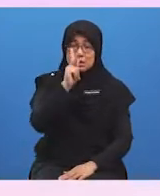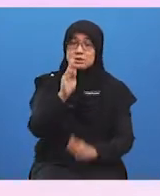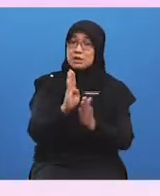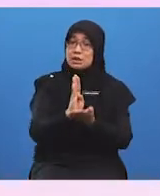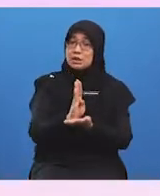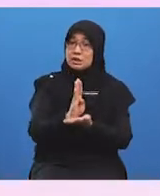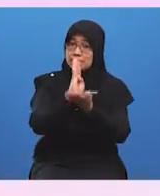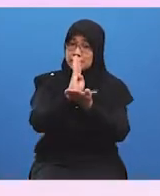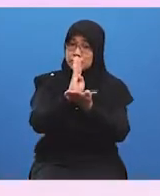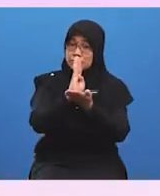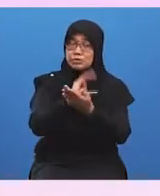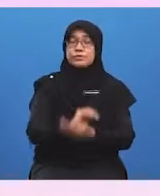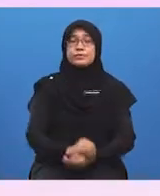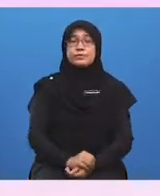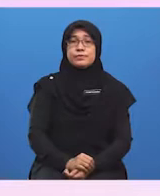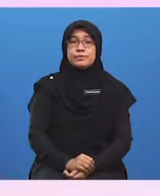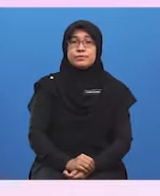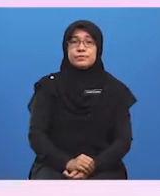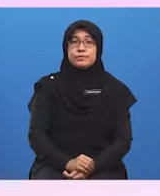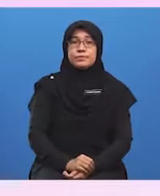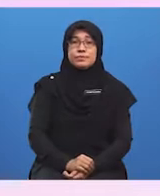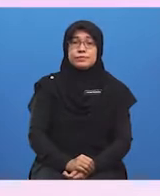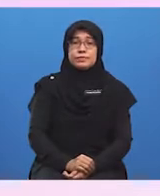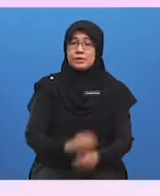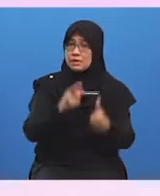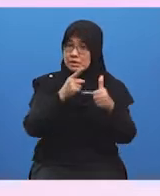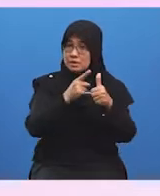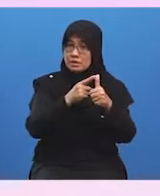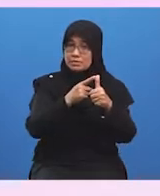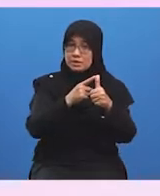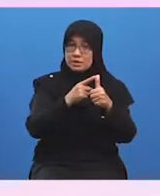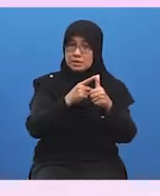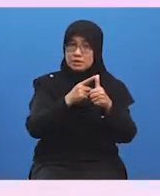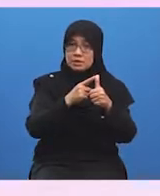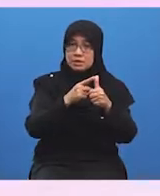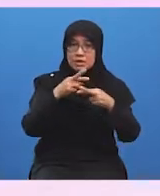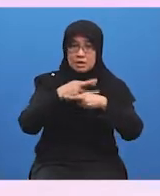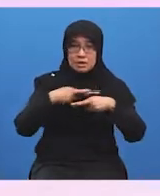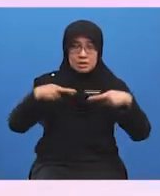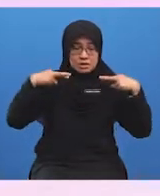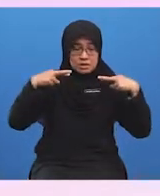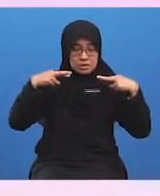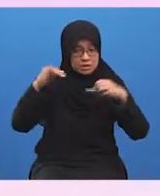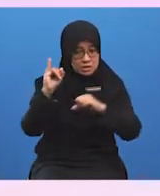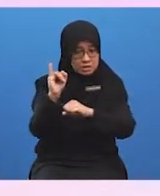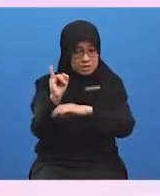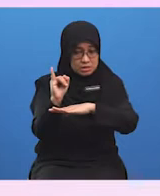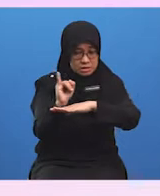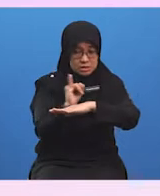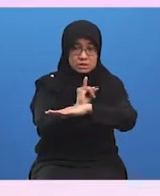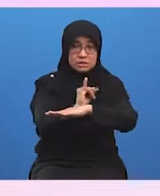dan pembangunan PKS ini. Pertama, program rantaian industri. Kedua,